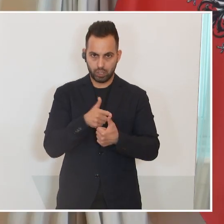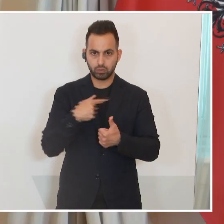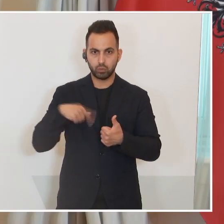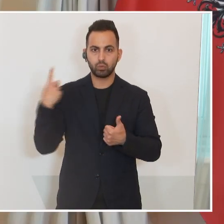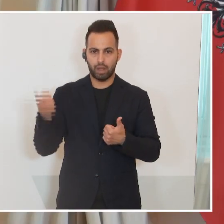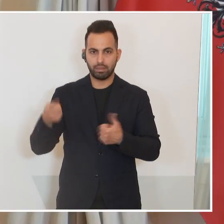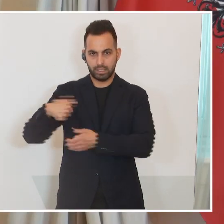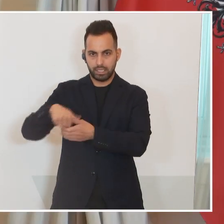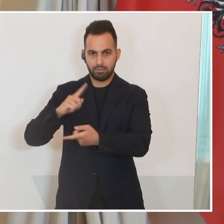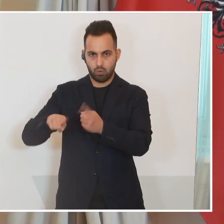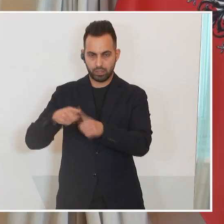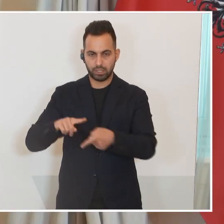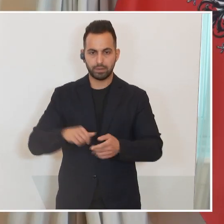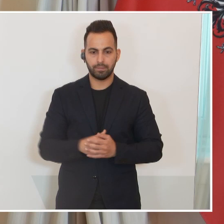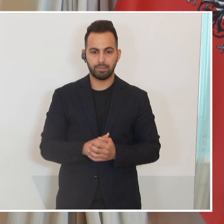Innenpolitik.